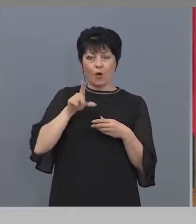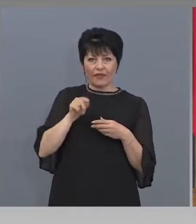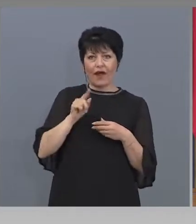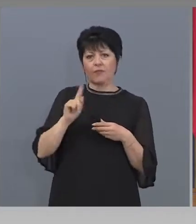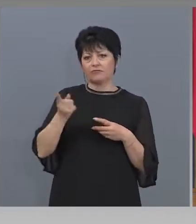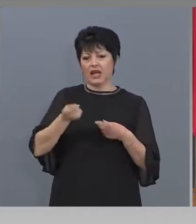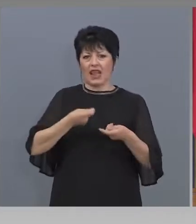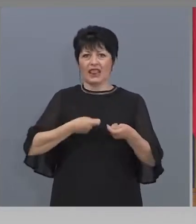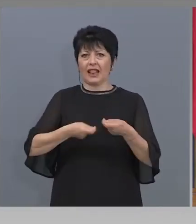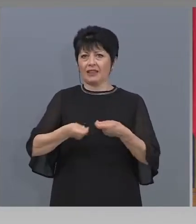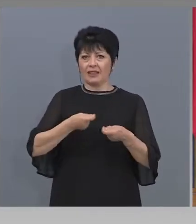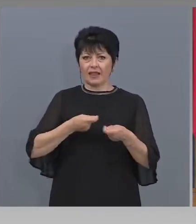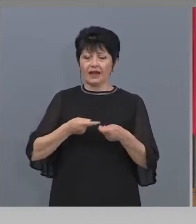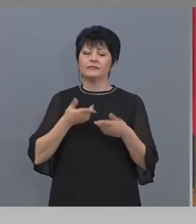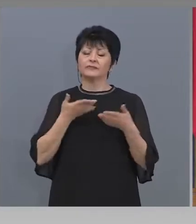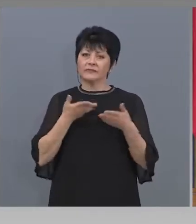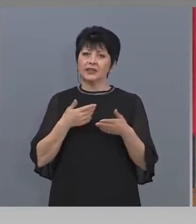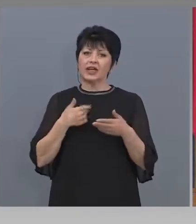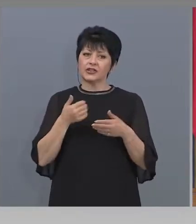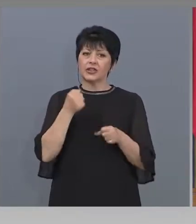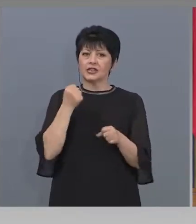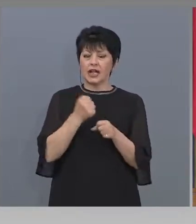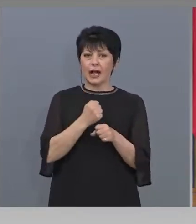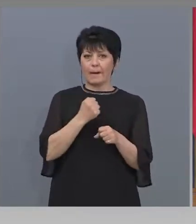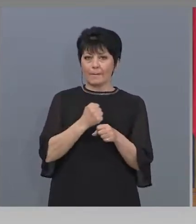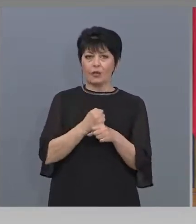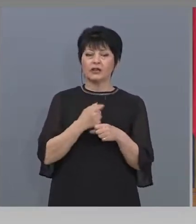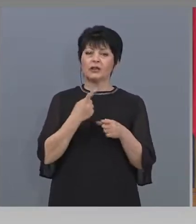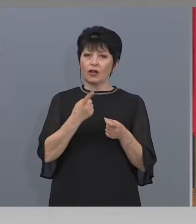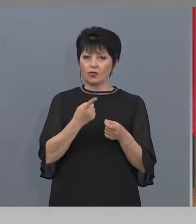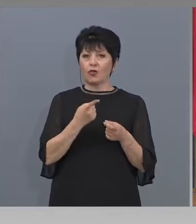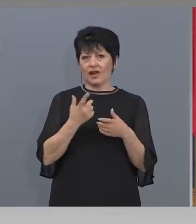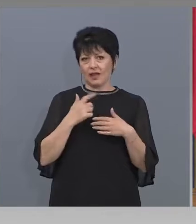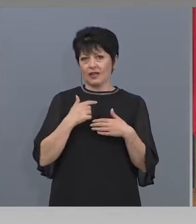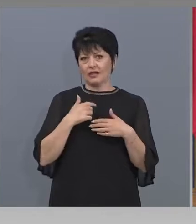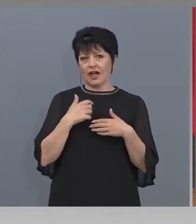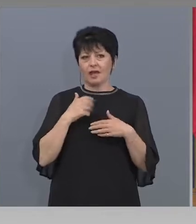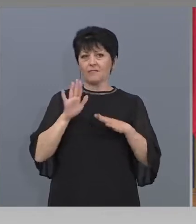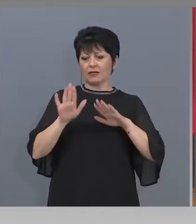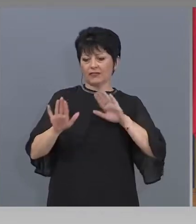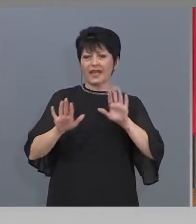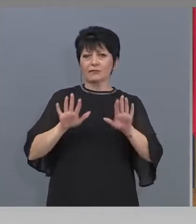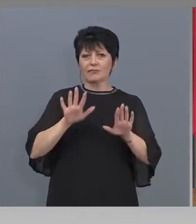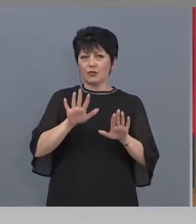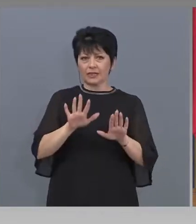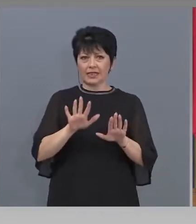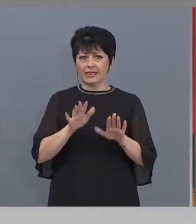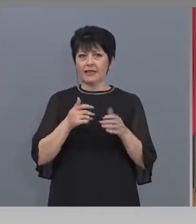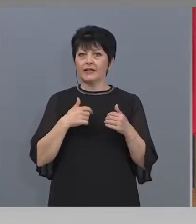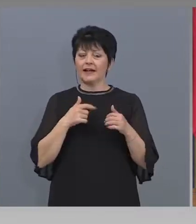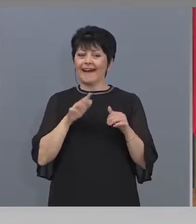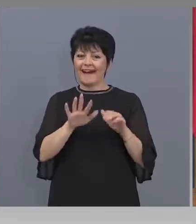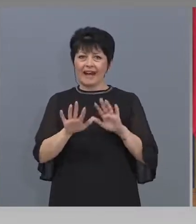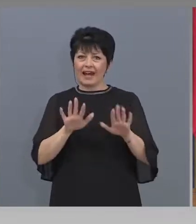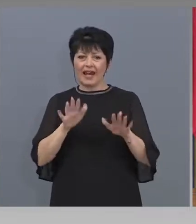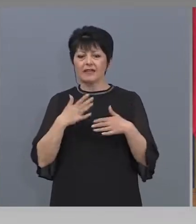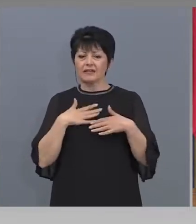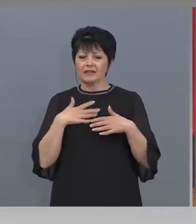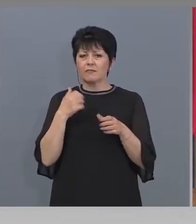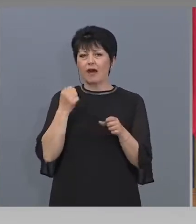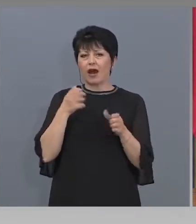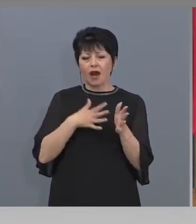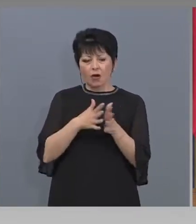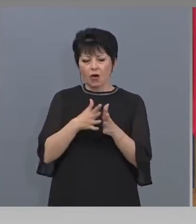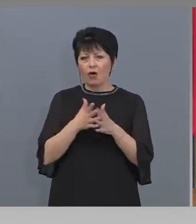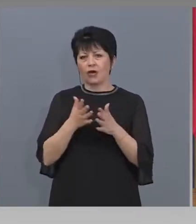Тя ще се работи и това е всъщността да има и музейна експозиция. За да има музейна експозиция е нормално галерията да има там хора, които да я